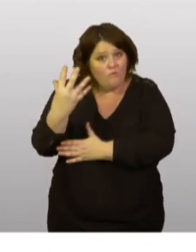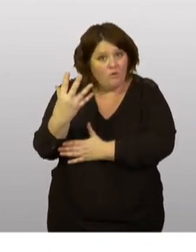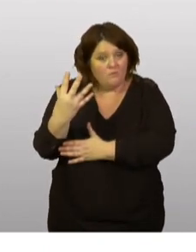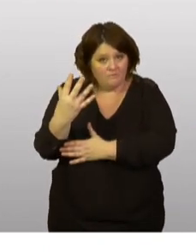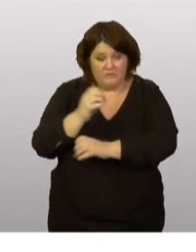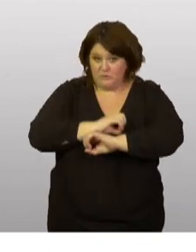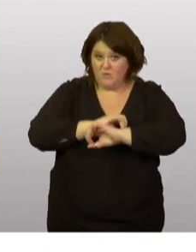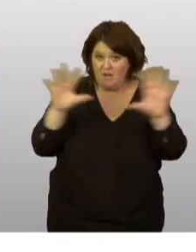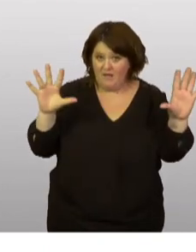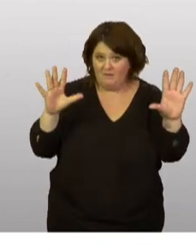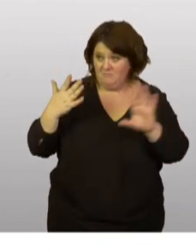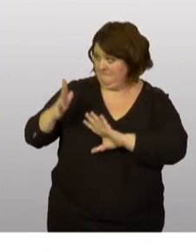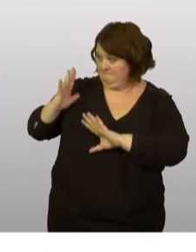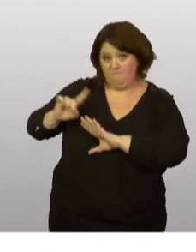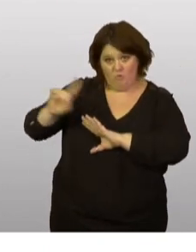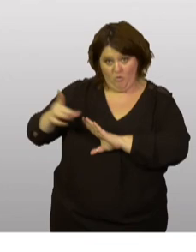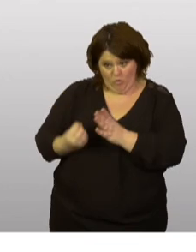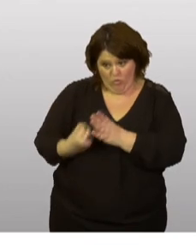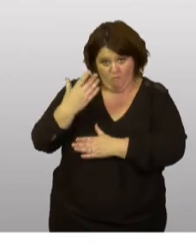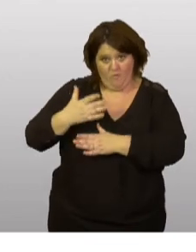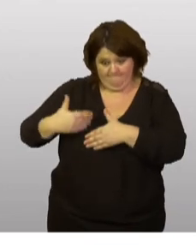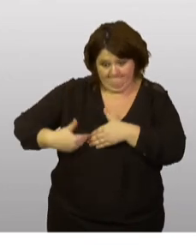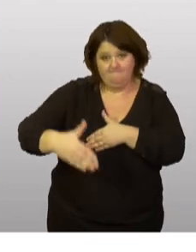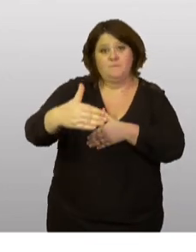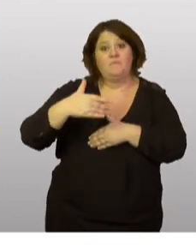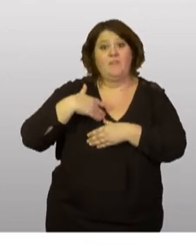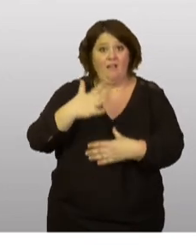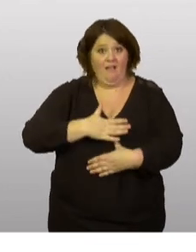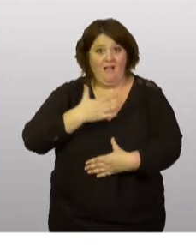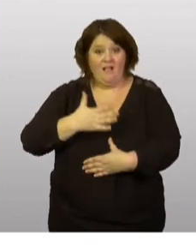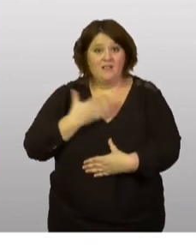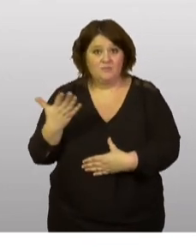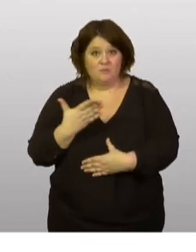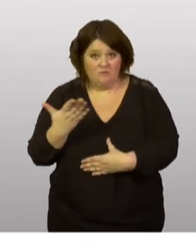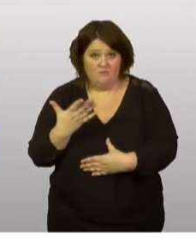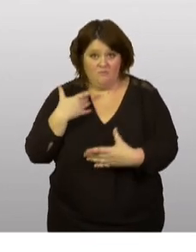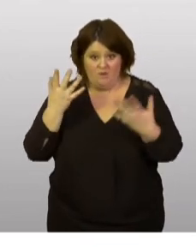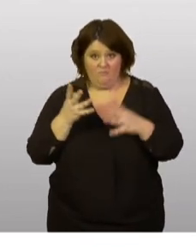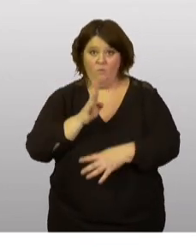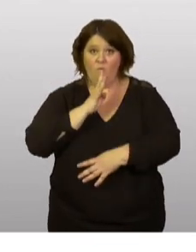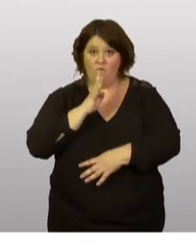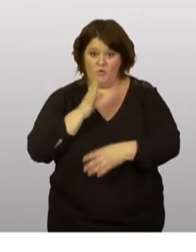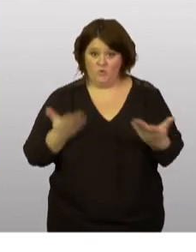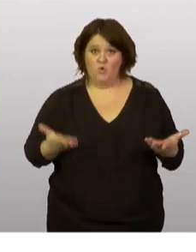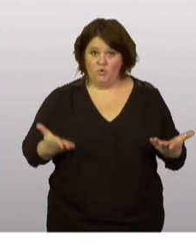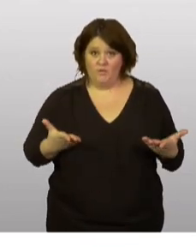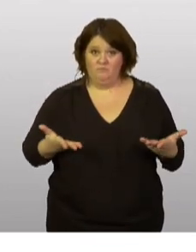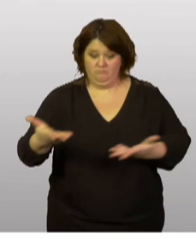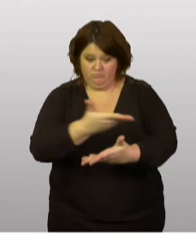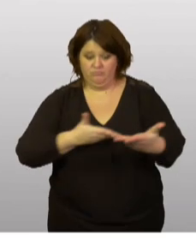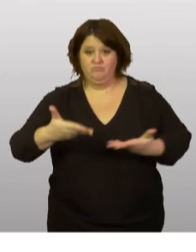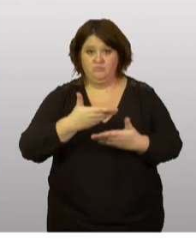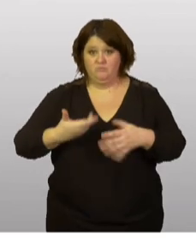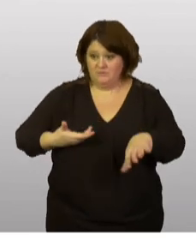soit clair, là aussi. D'engagement nouveau, acquis, grâce à la tenue de cette conférence. Il s'agit de